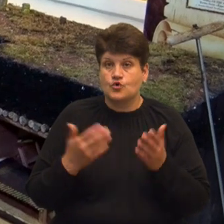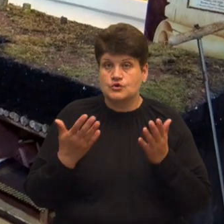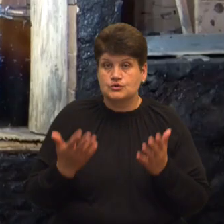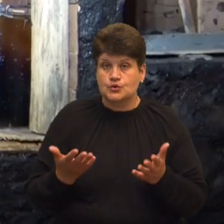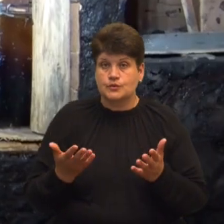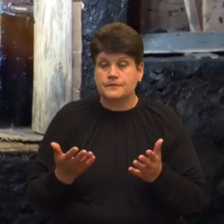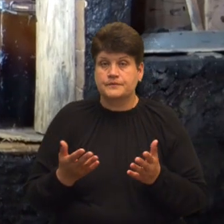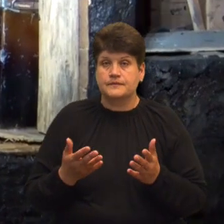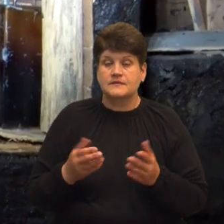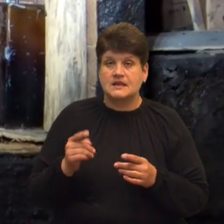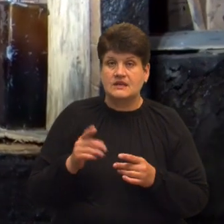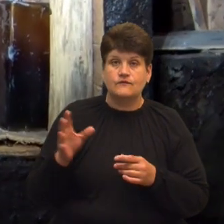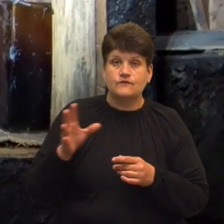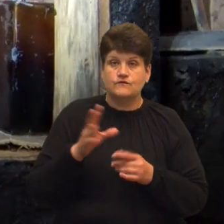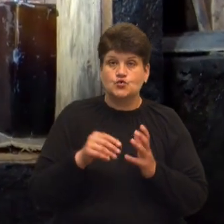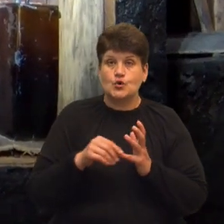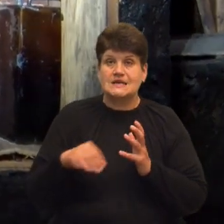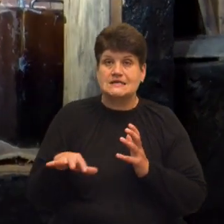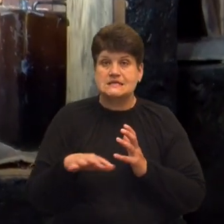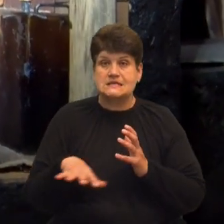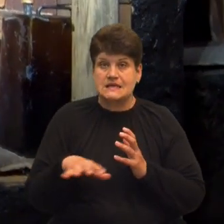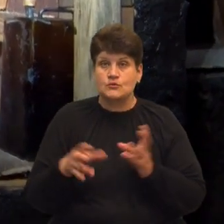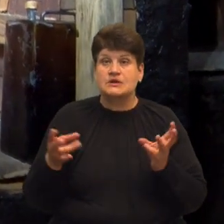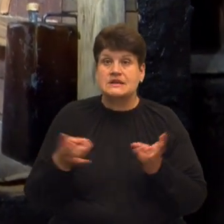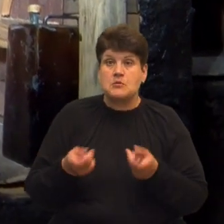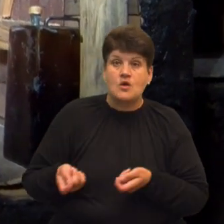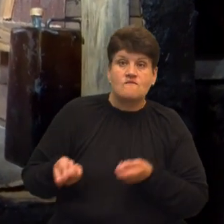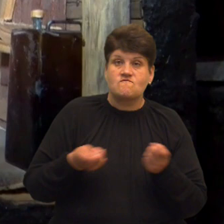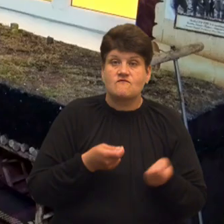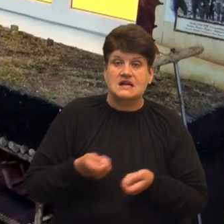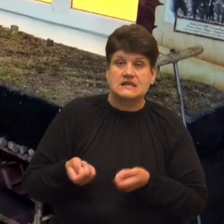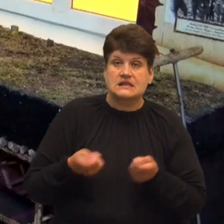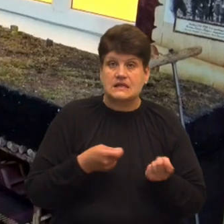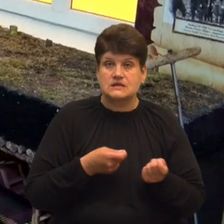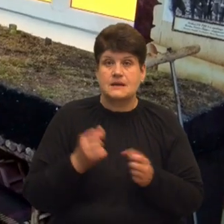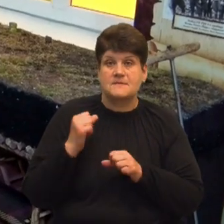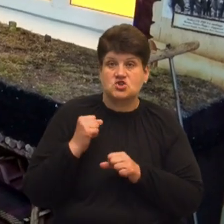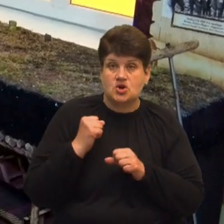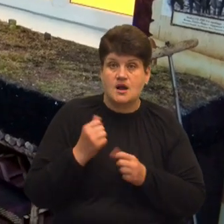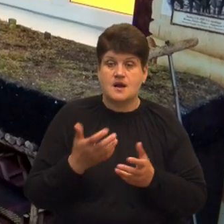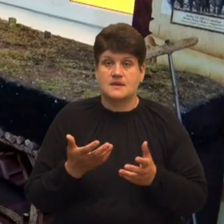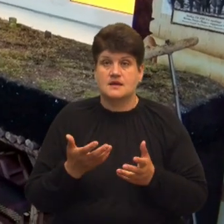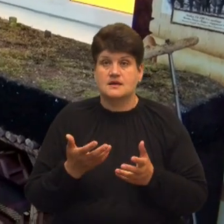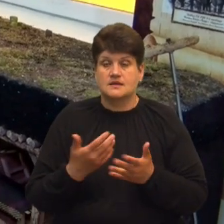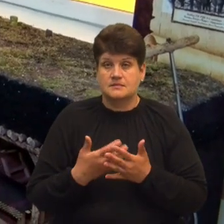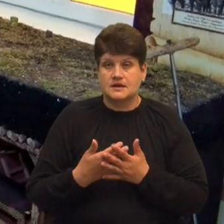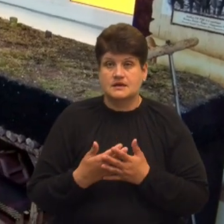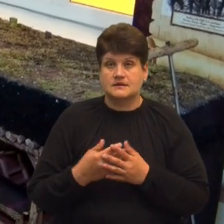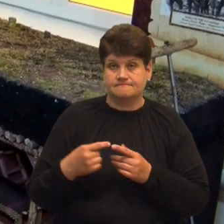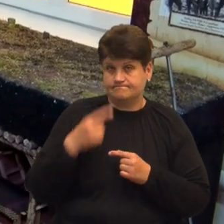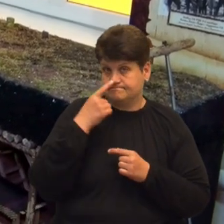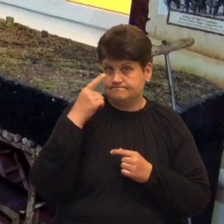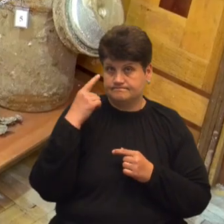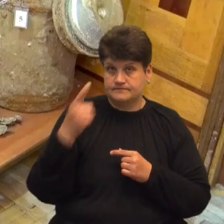засобами, і, відповідно, всю землю з пустот треба було виносити вітрями або мішками чи травами якимись на певну відстань, щоб не